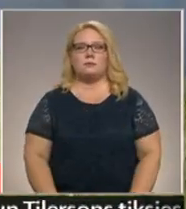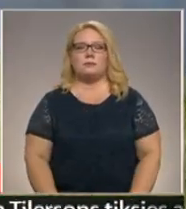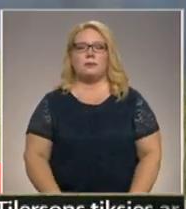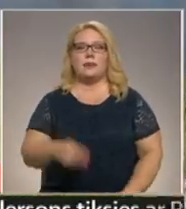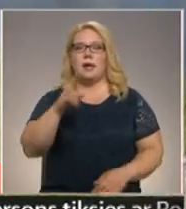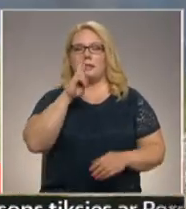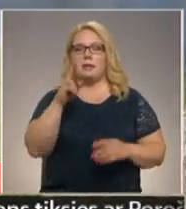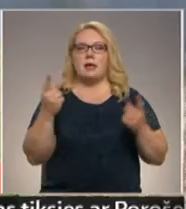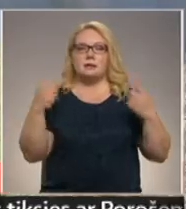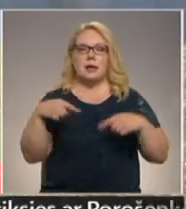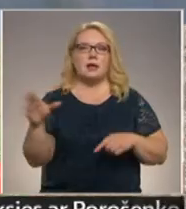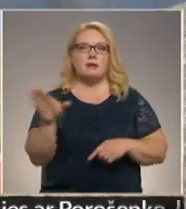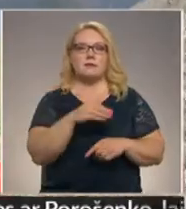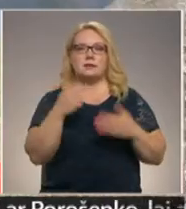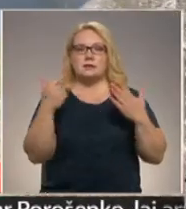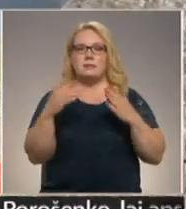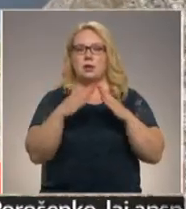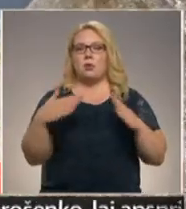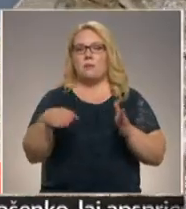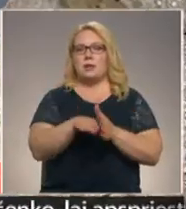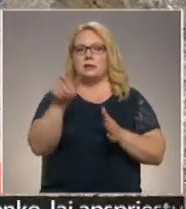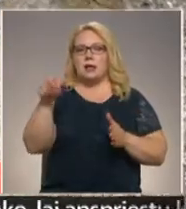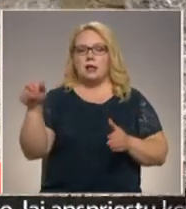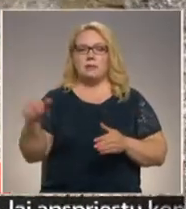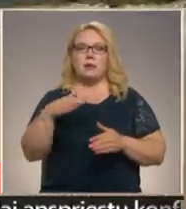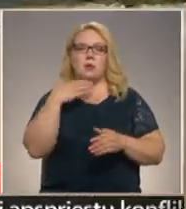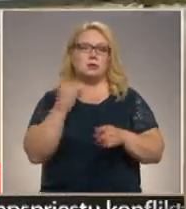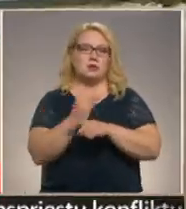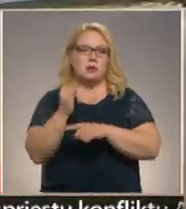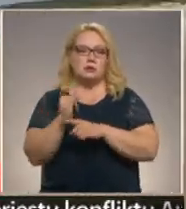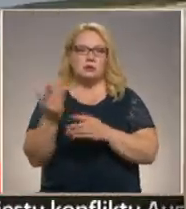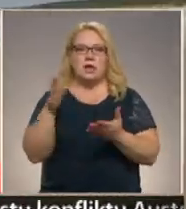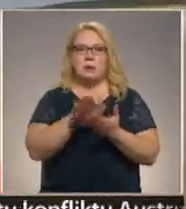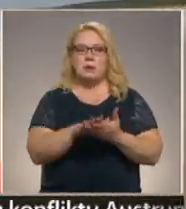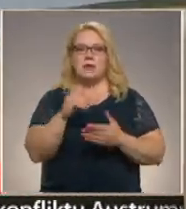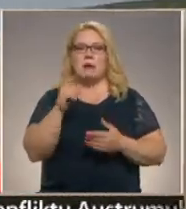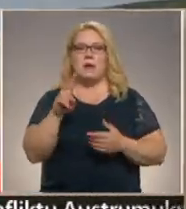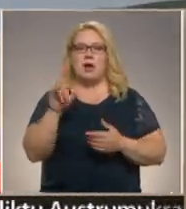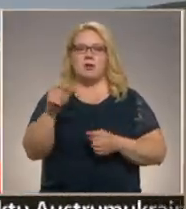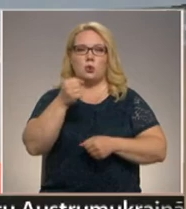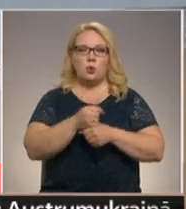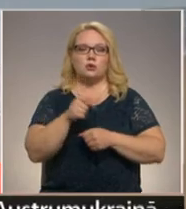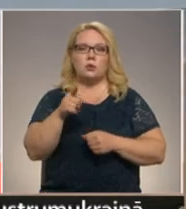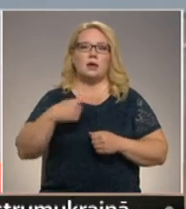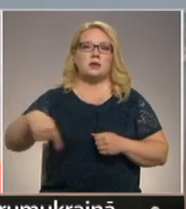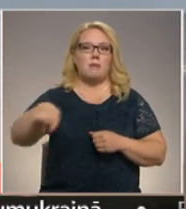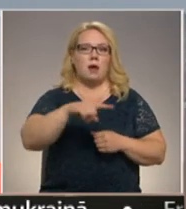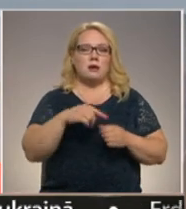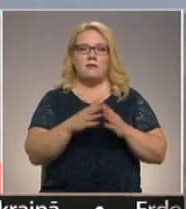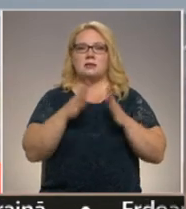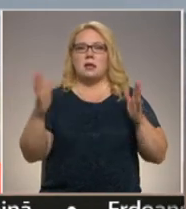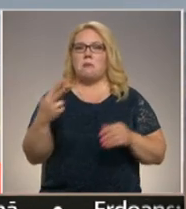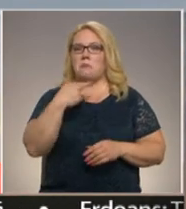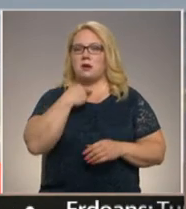Nedēļas laikā visi septiņi nometnes dalībnieki vairākās ekskursijās iepazinuši pāvilostu un tās apkārtni. Kā vislielākais